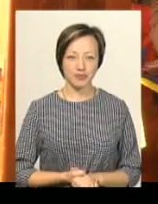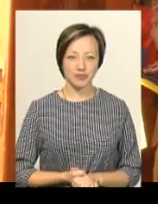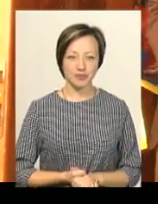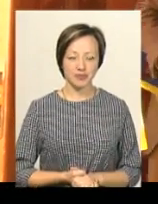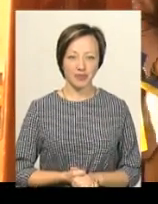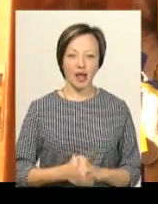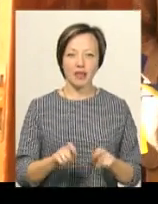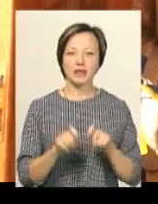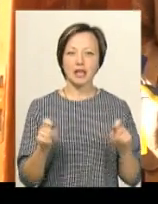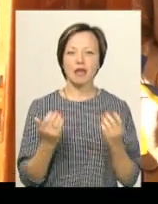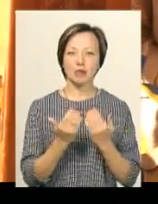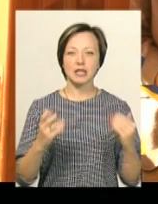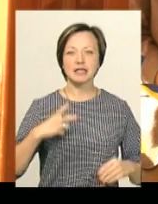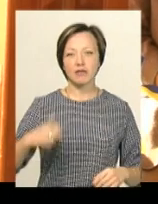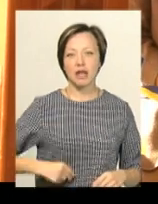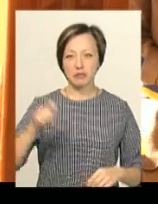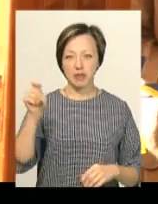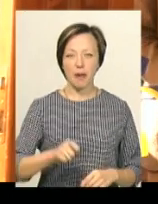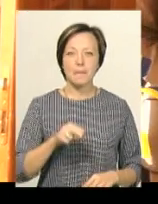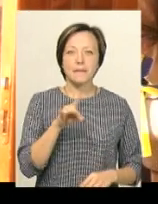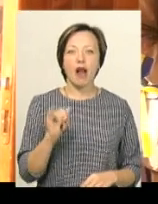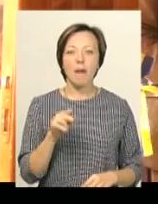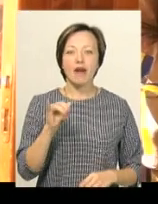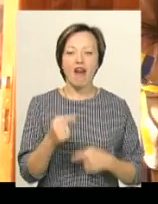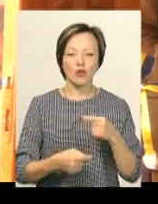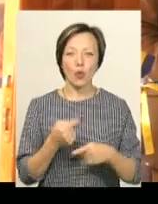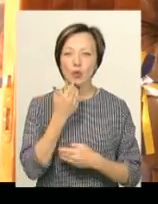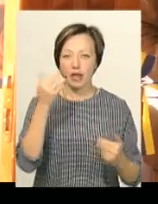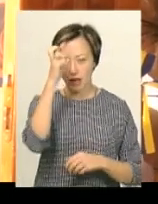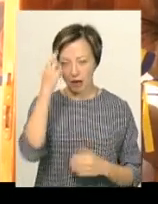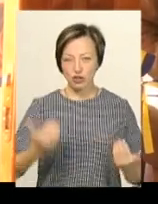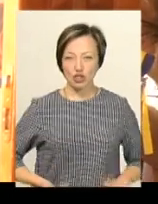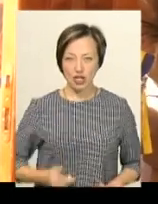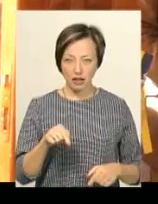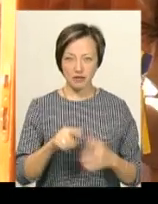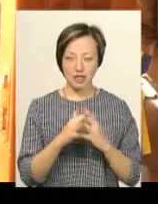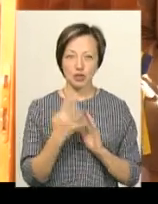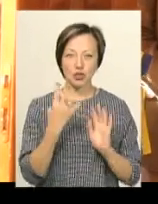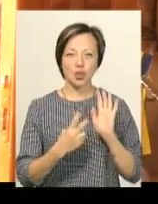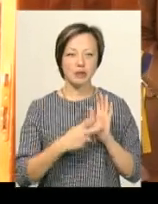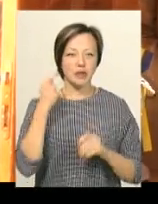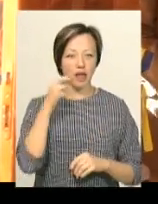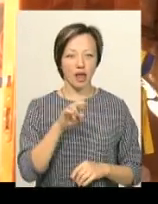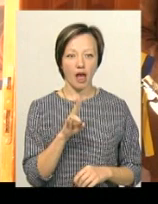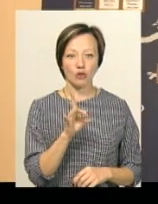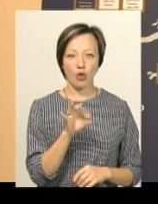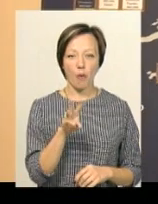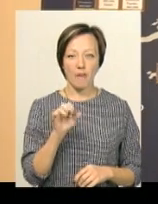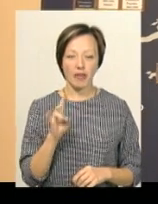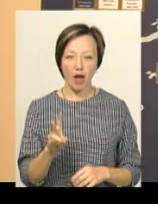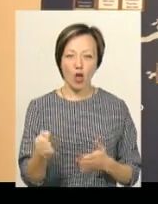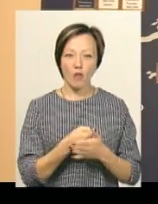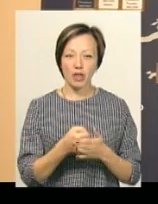На відкриття музею з Франції приїхав праправнук останнього з графів Потоцьків, які мешкали в Антонінах 47-річний Ян Роман Потоцький.